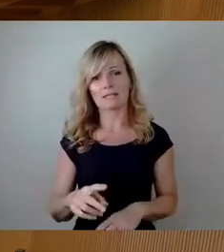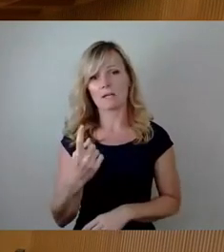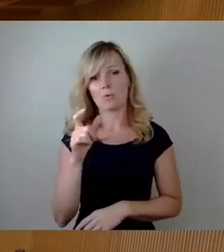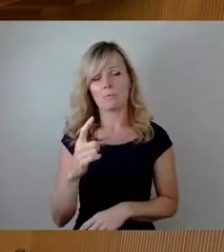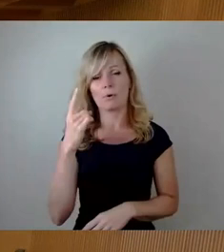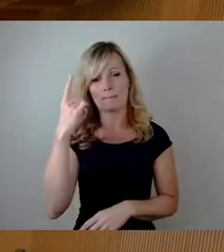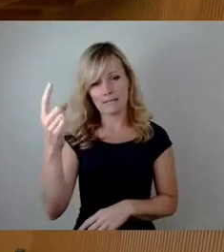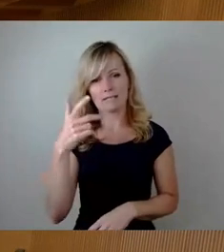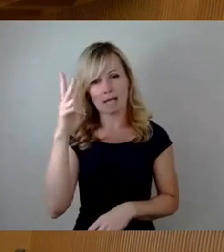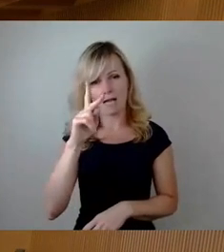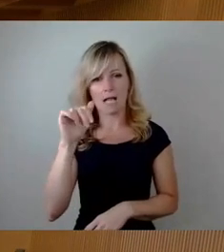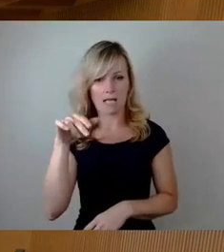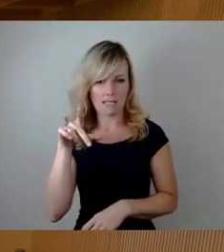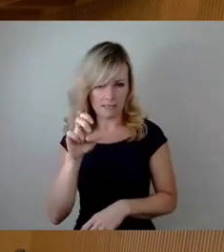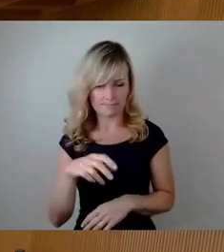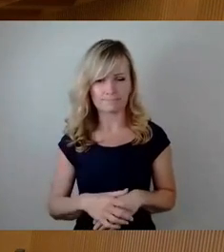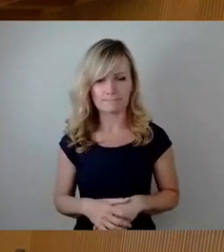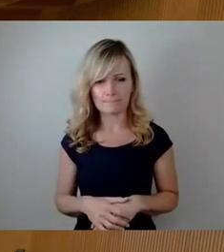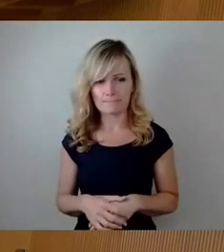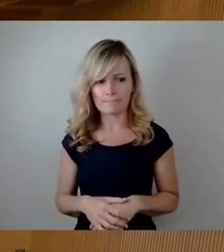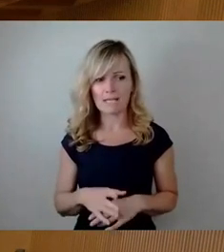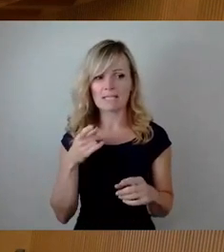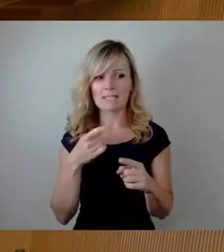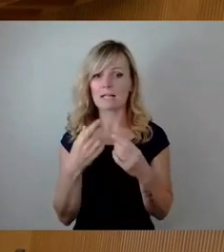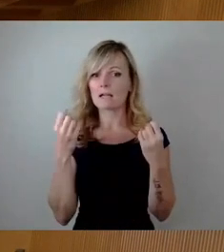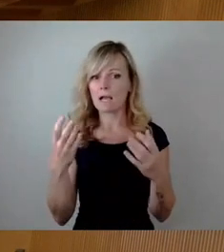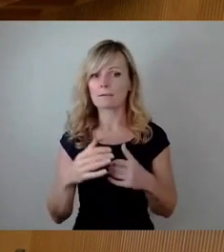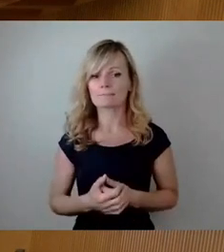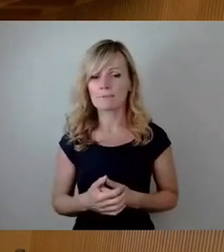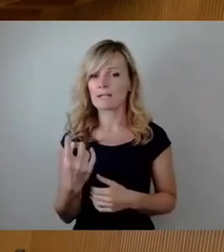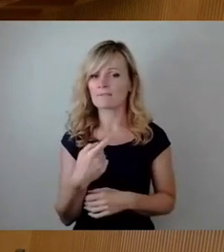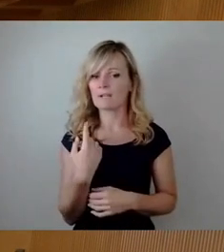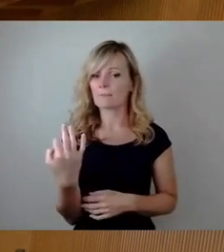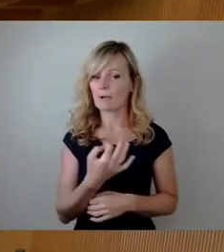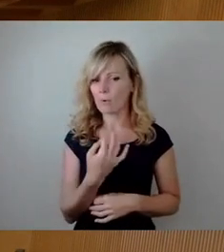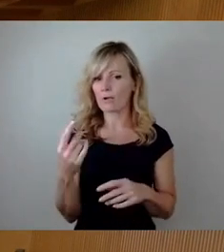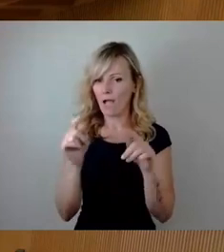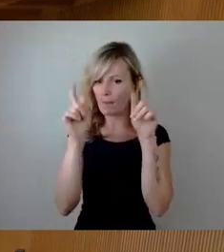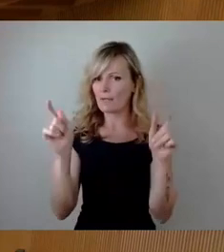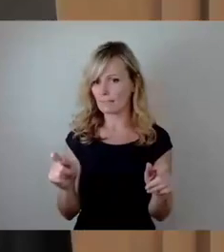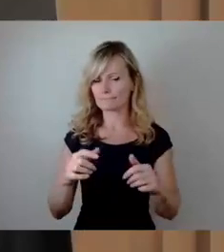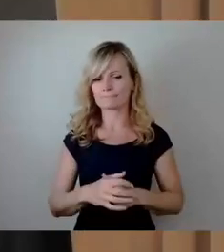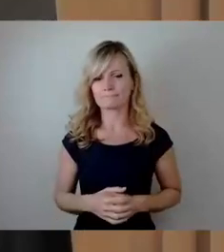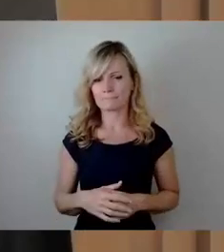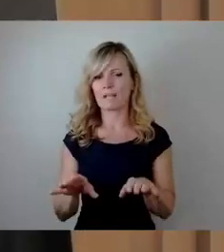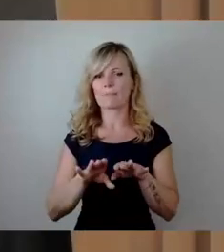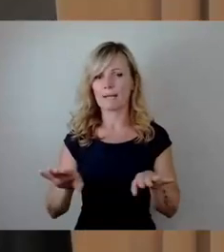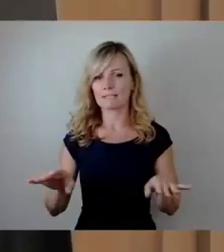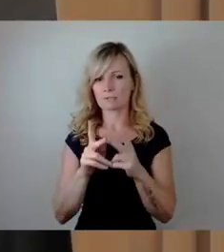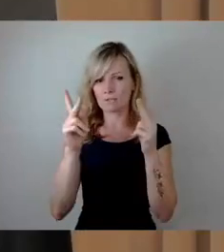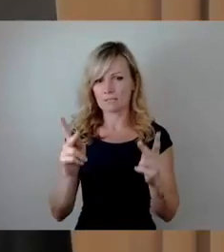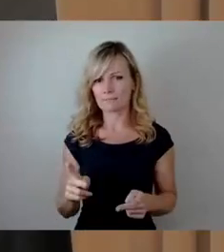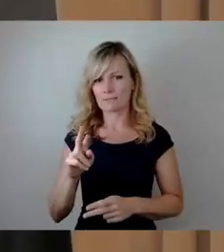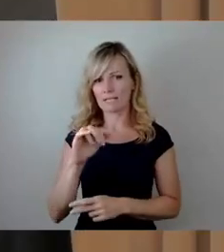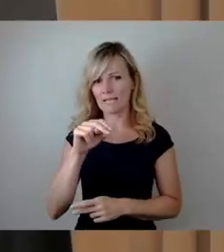Kaden, das Ziel ist klar, wir brauchen einen Rahmen für die Veranstaltungswirtschaft. Der Entwurf des Basiskonzeptes der Rinne soll Ende